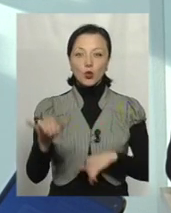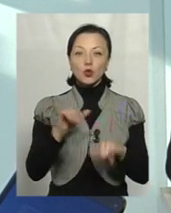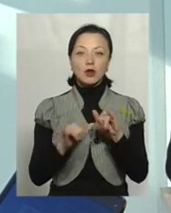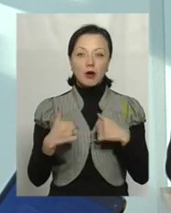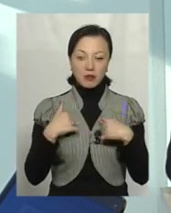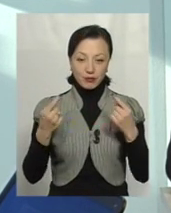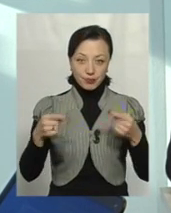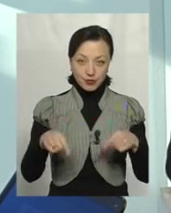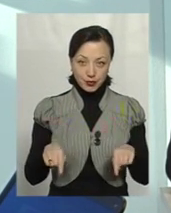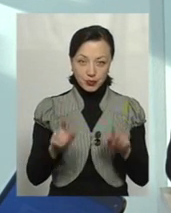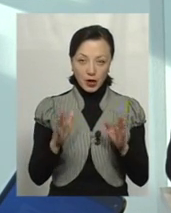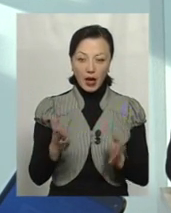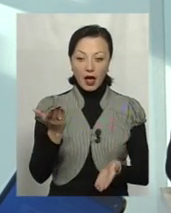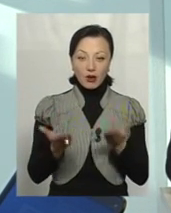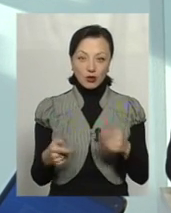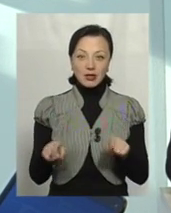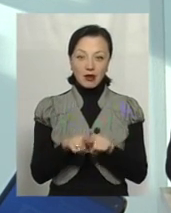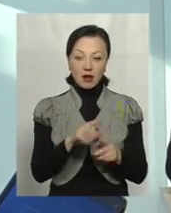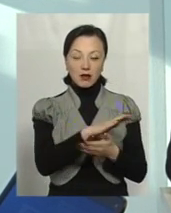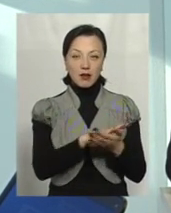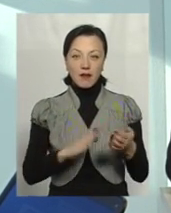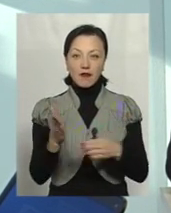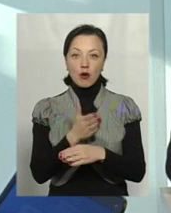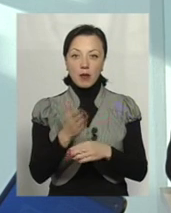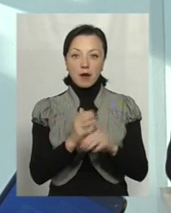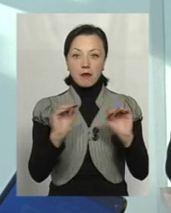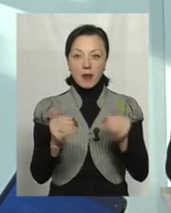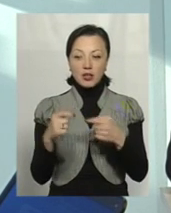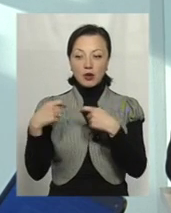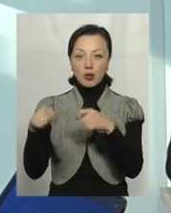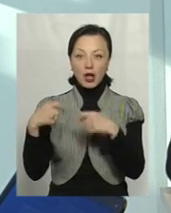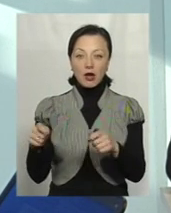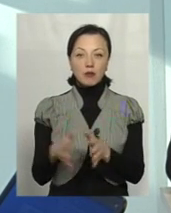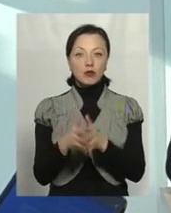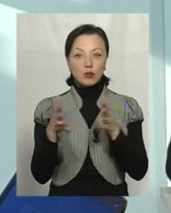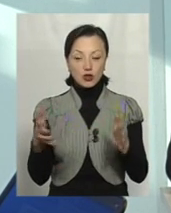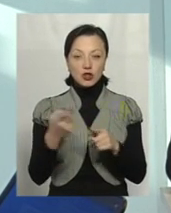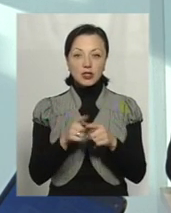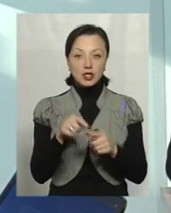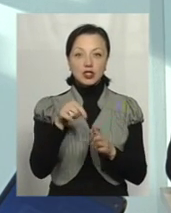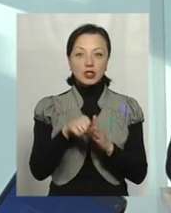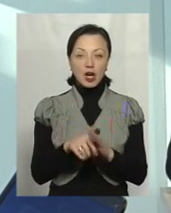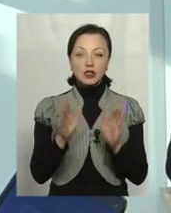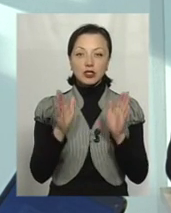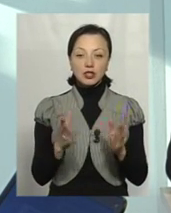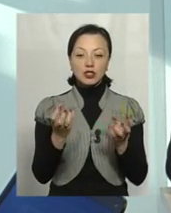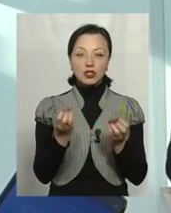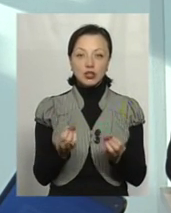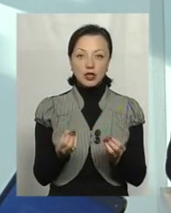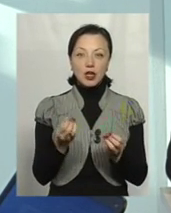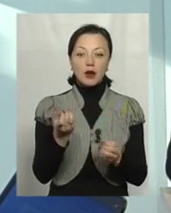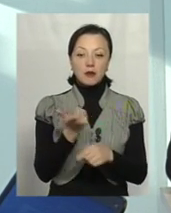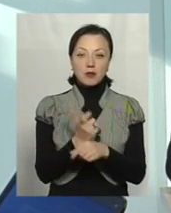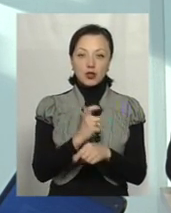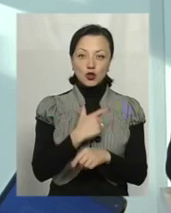А з цього дна, якщо ми далі так рухаємося, виробляємо все менше, імпортуємо все більше, це означає, що ми тільки ще більше риєм